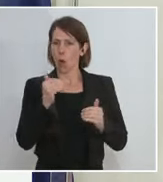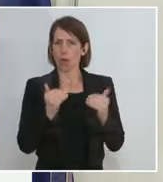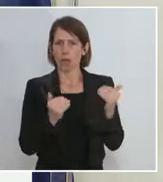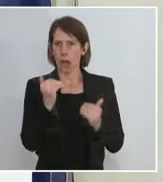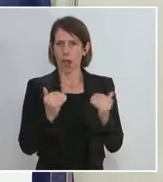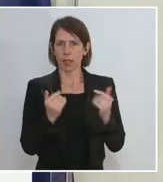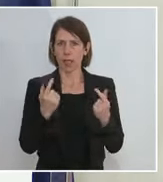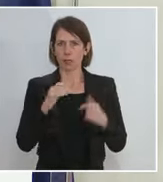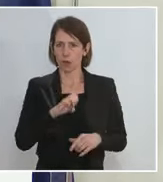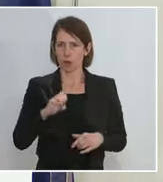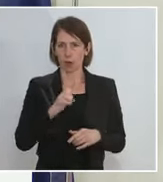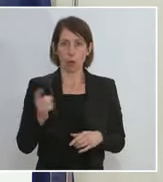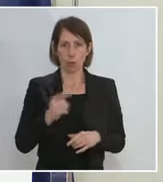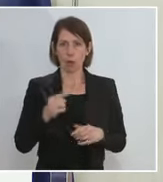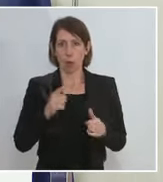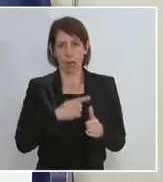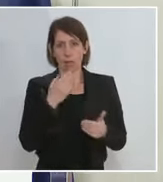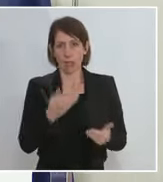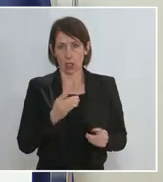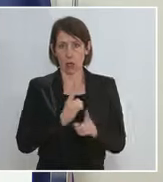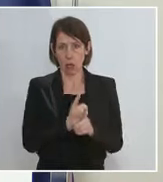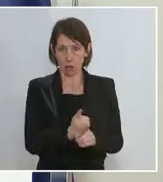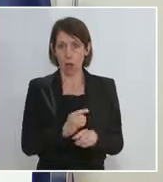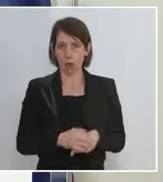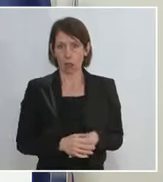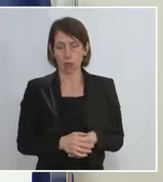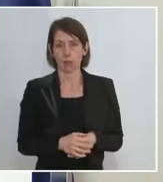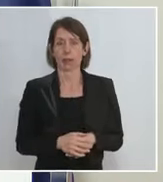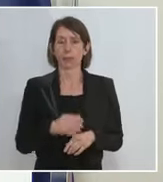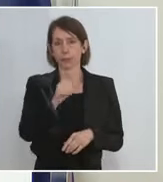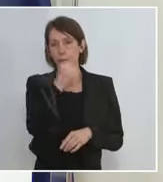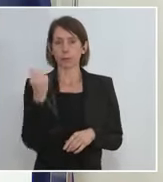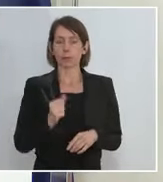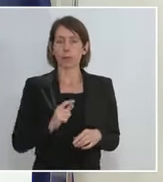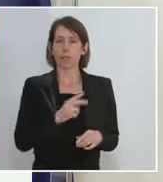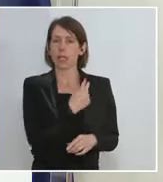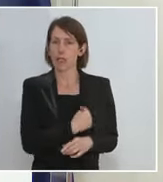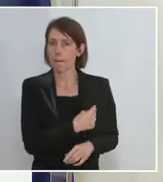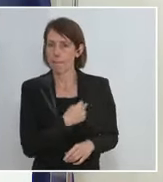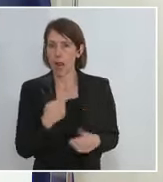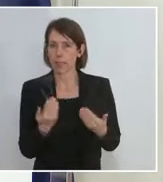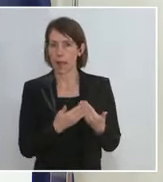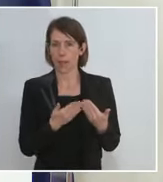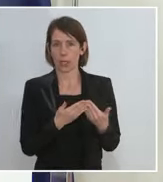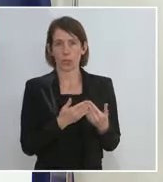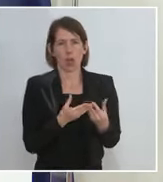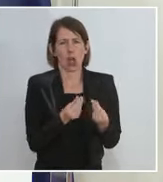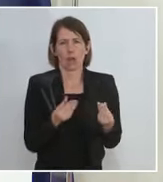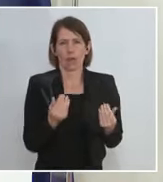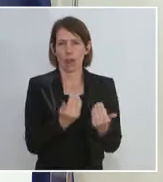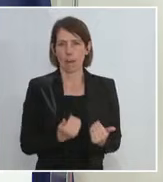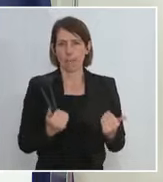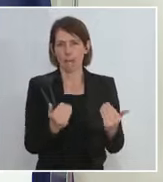in der Europäischen Union führen. Das würde bedeuten, dass Länder wie Malta ein Vielfaches an